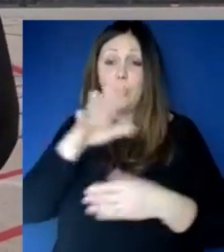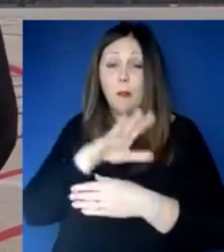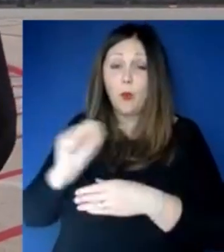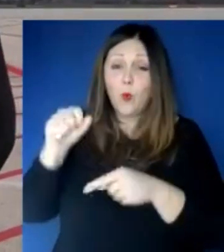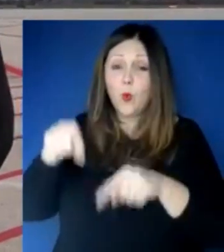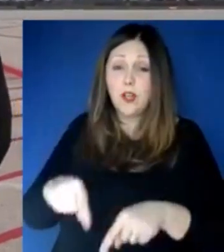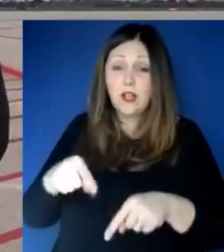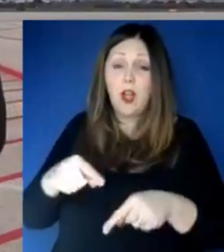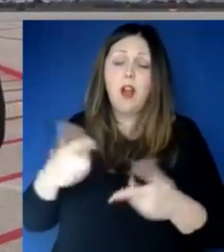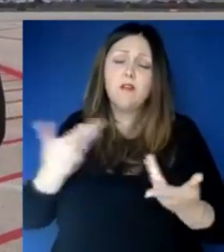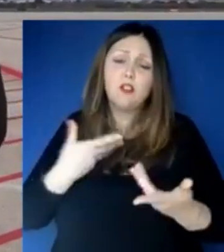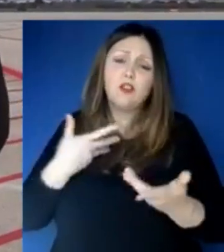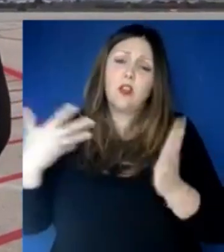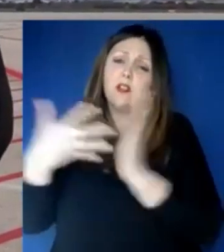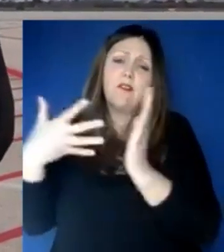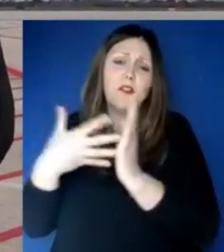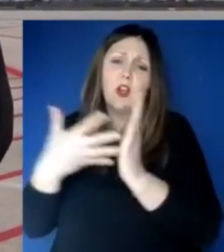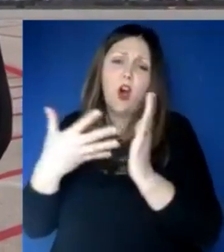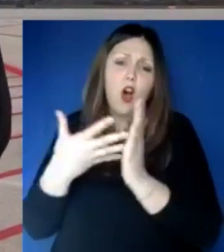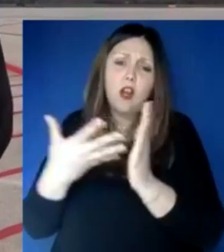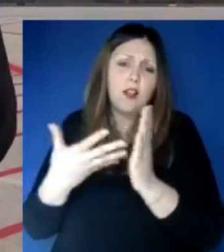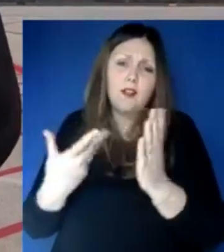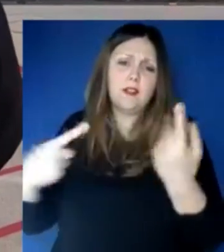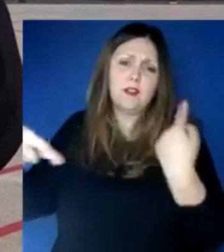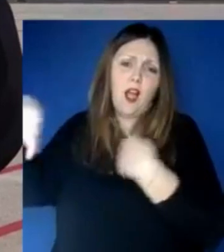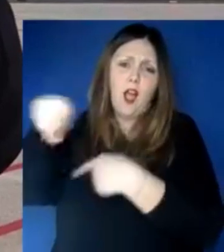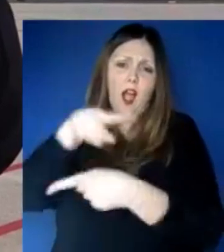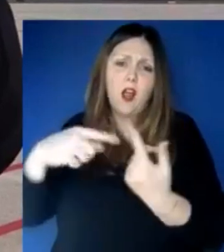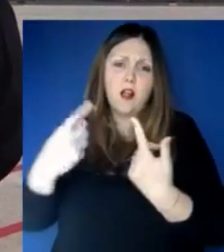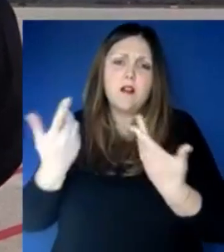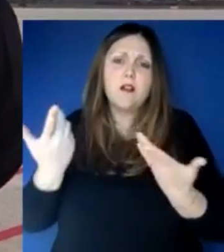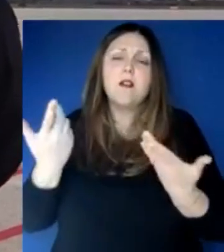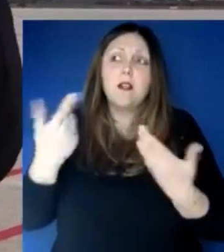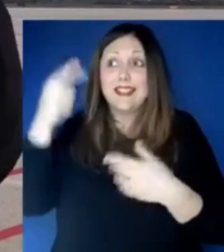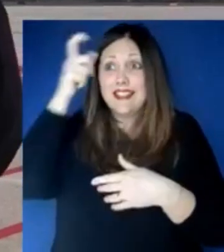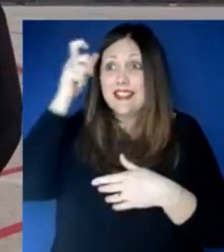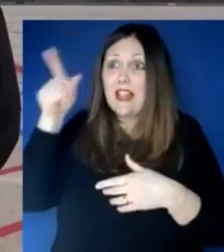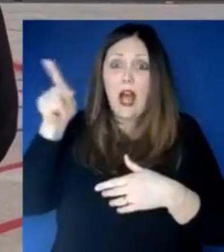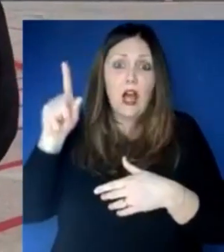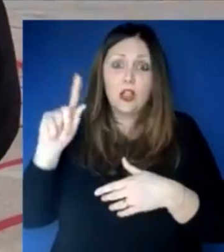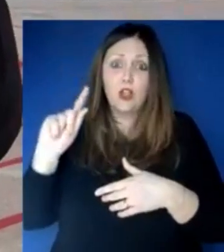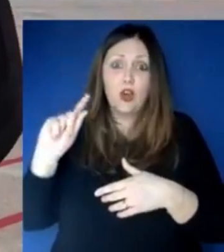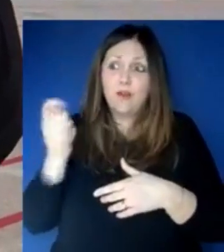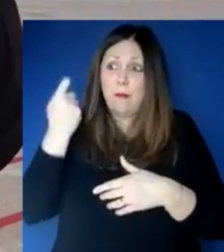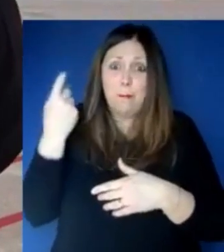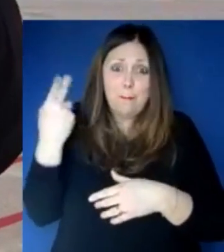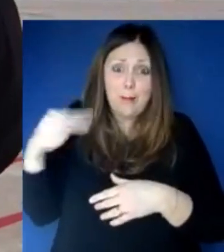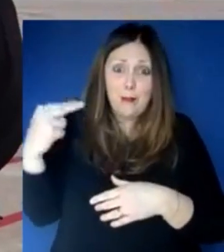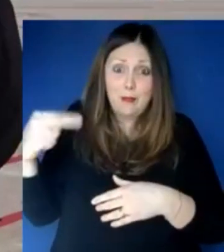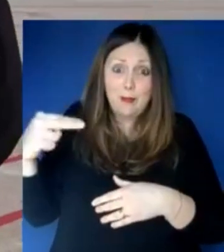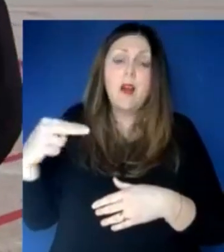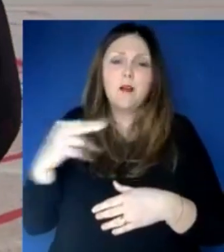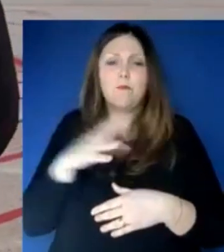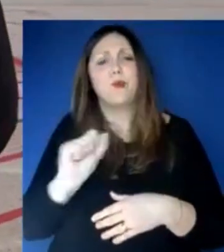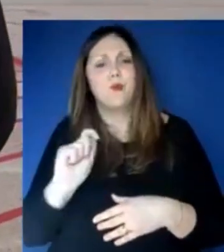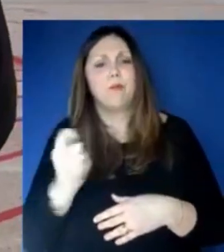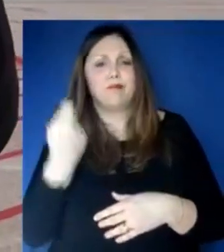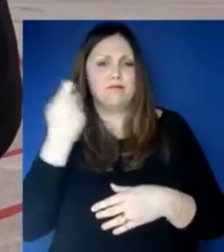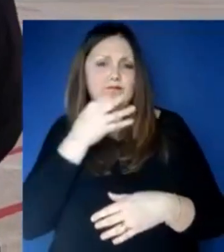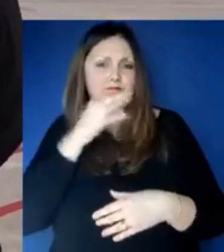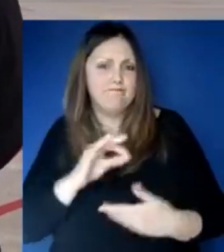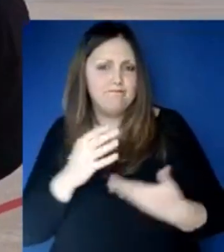ad arrivare. Per noi sono state giornate di trepidante attesa. Abbiamo pregato,